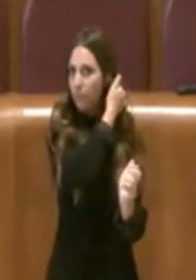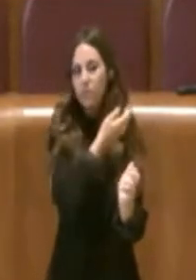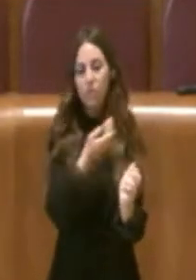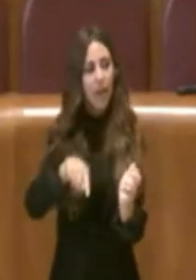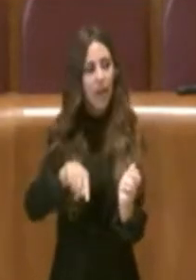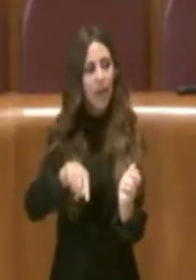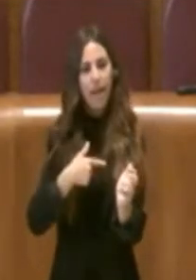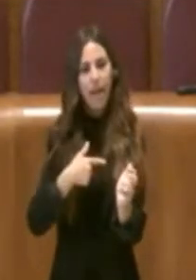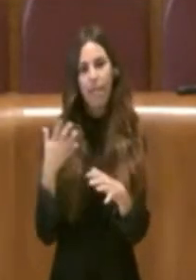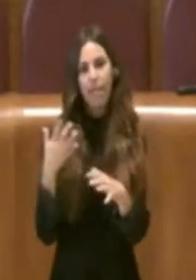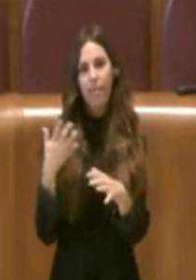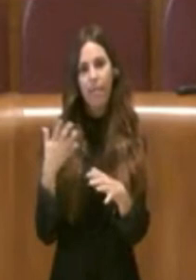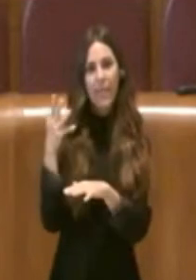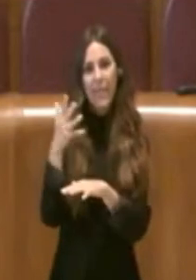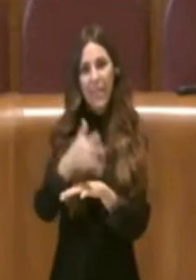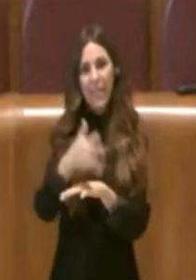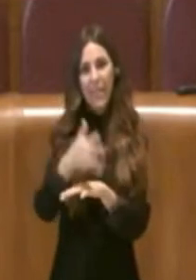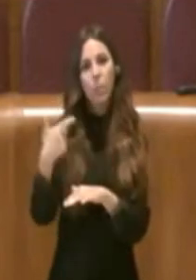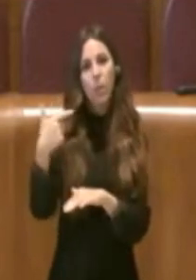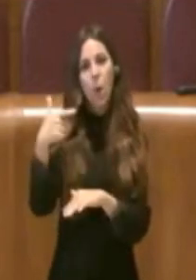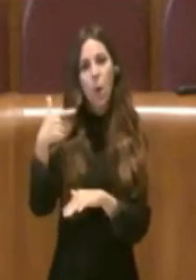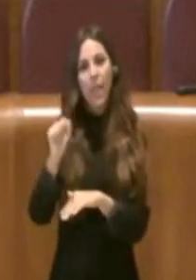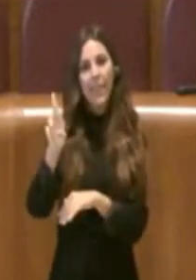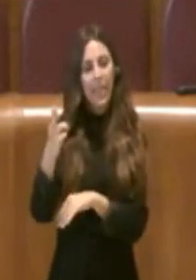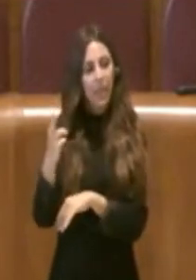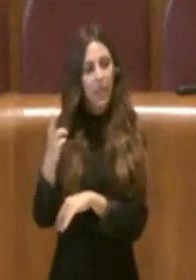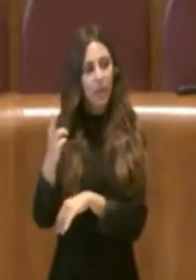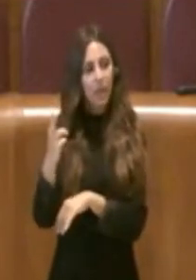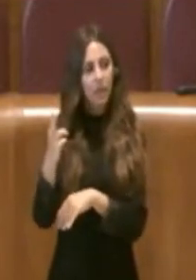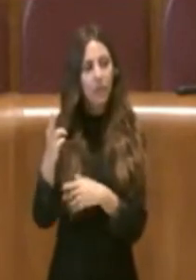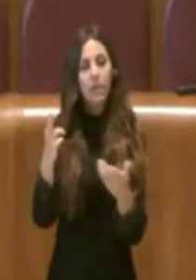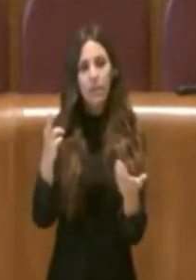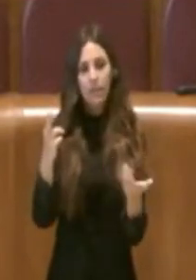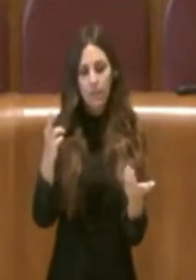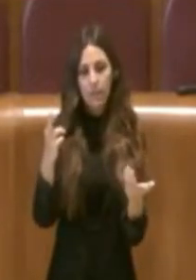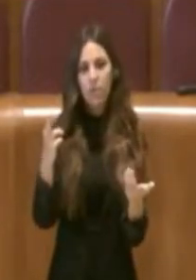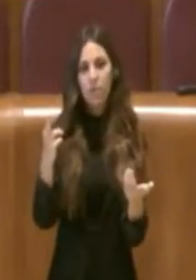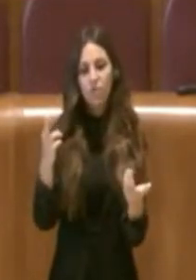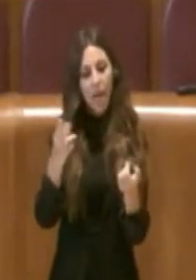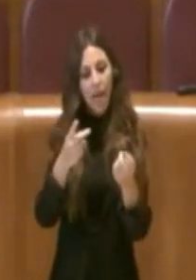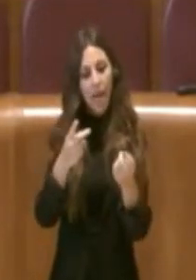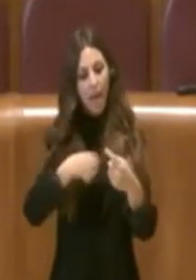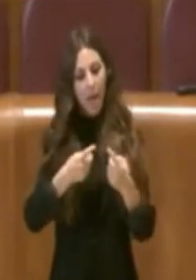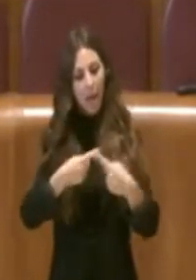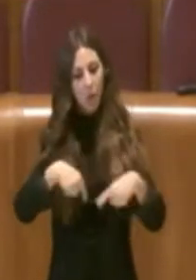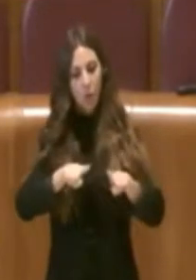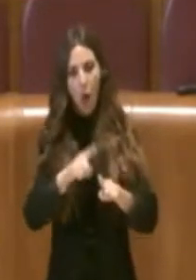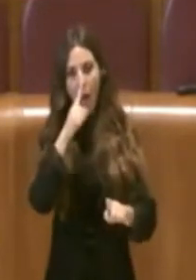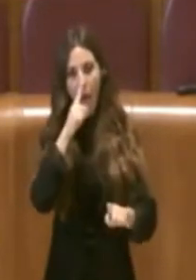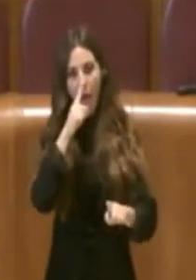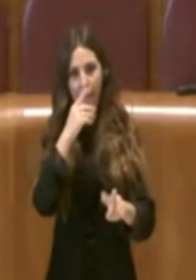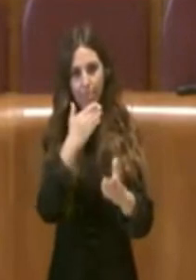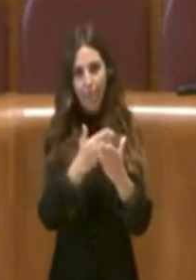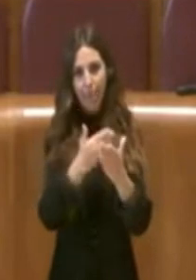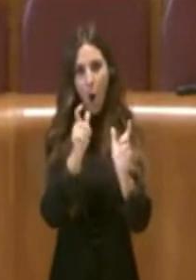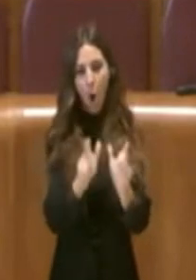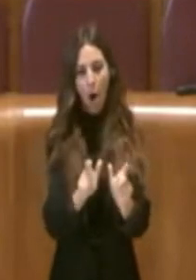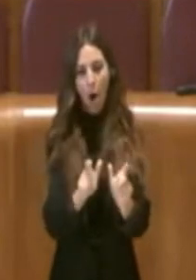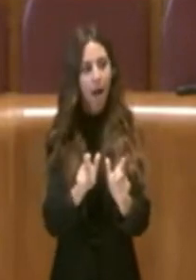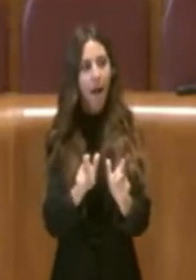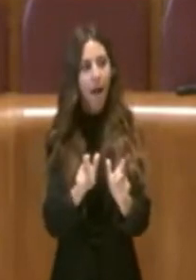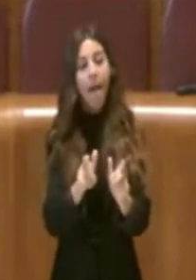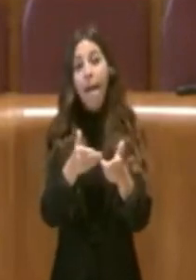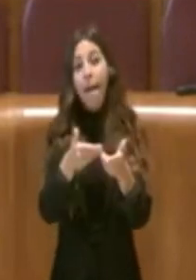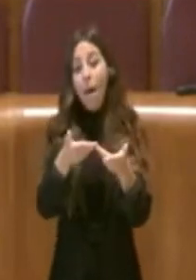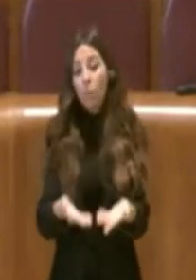intervento del TAR che ha insediato un commissario ad acta e attualmente